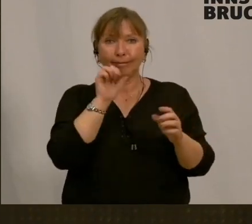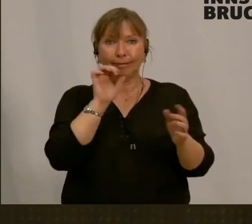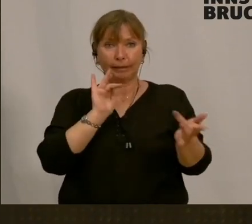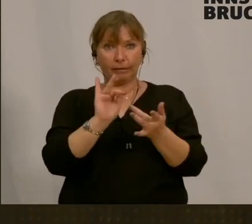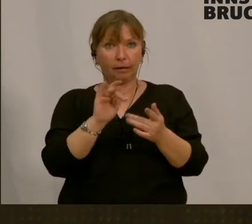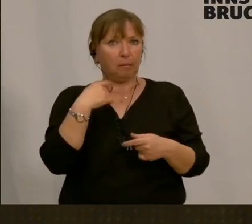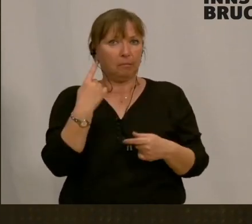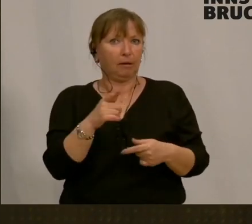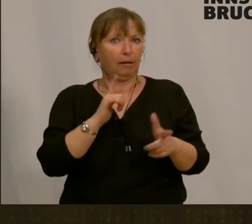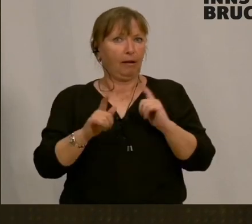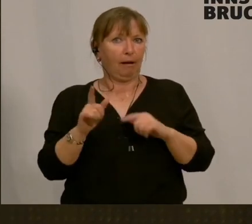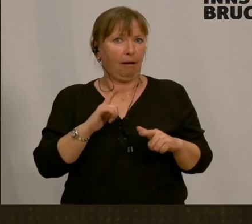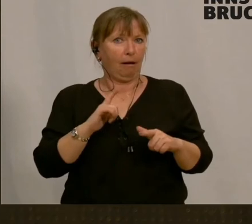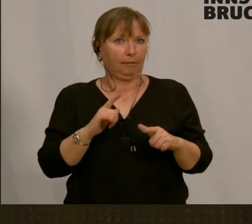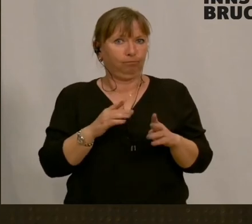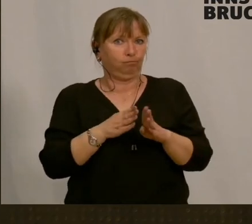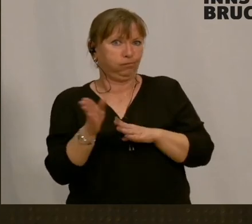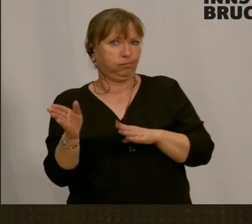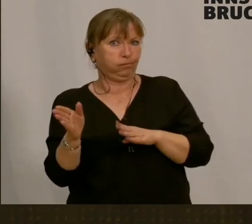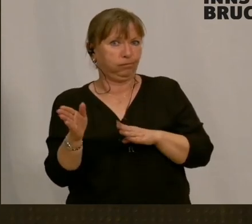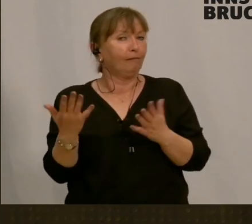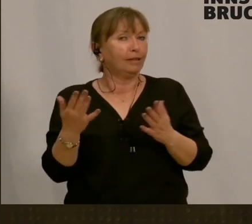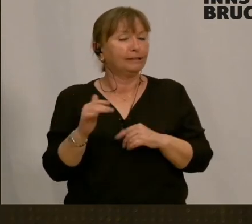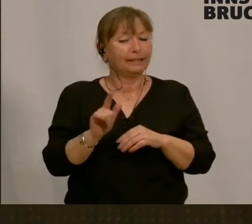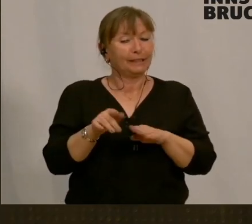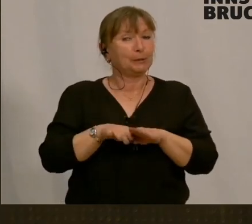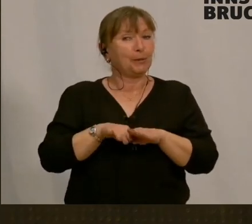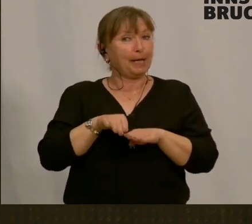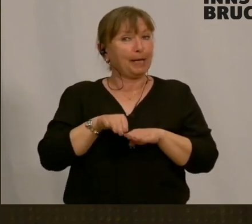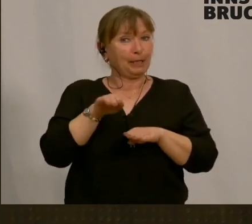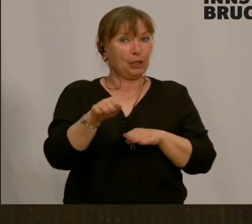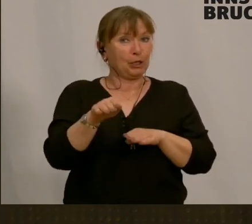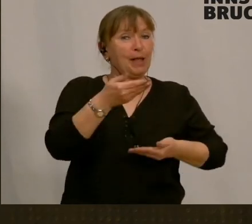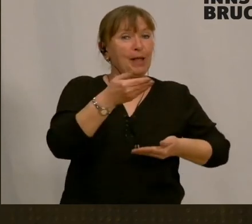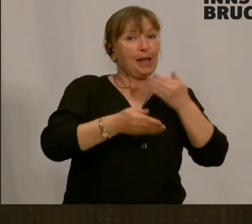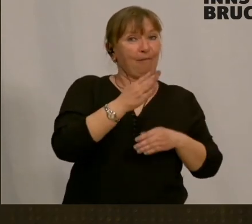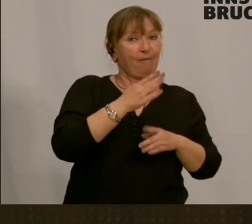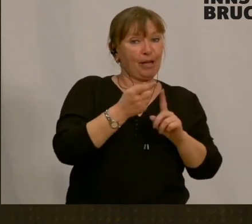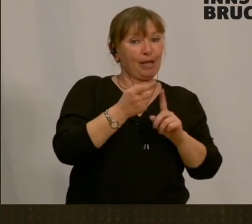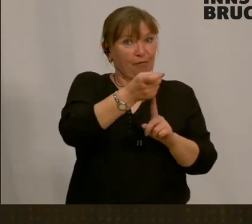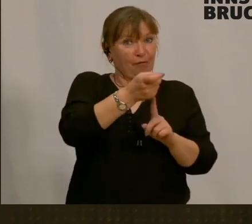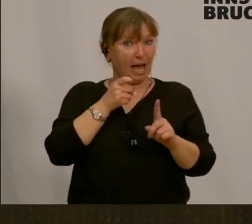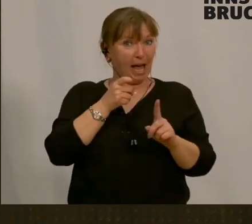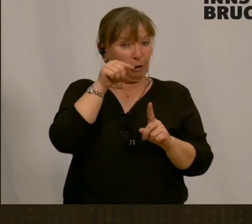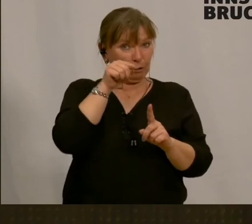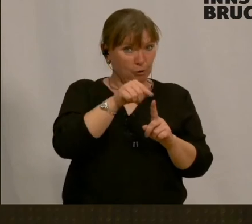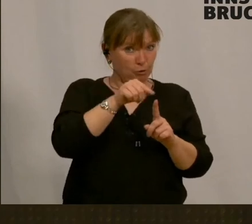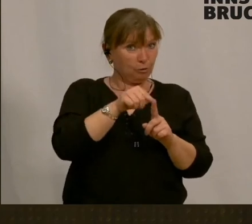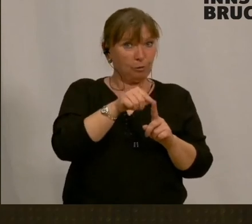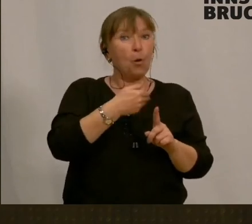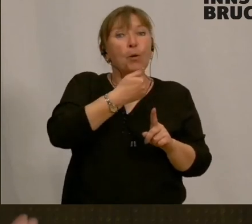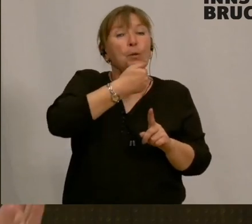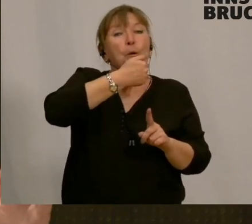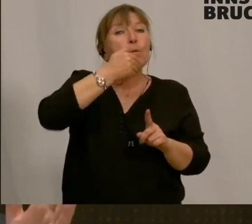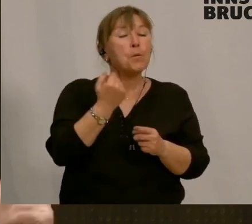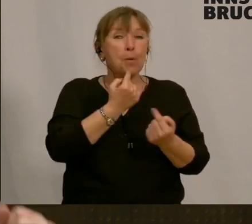dann nicht so. Dann ist der zweite Schritt gekommen, bevor dann der Wirtschaftsausschuss tatsächlich auf der Tagesordnung den Punkt gehabt